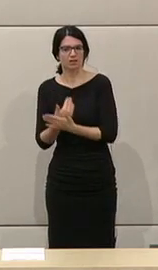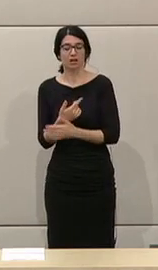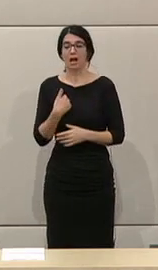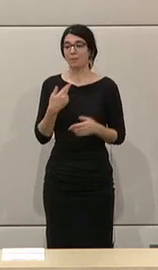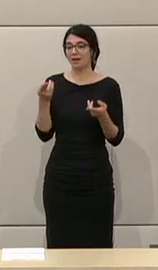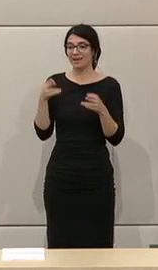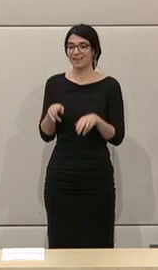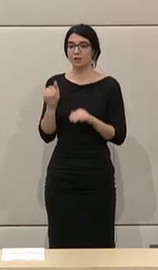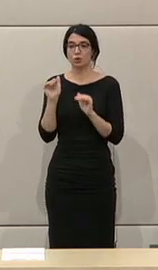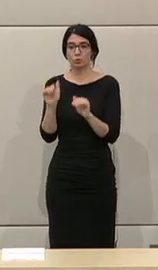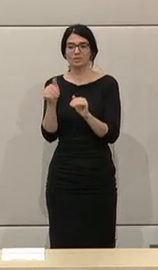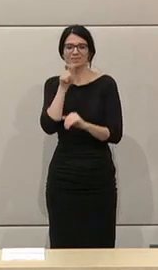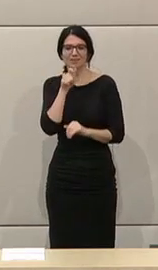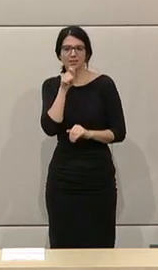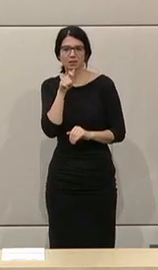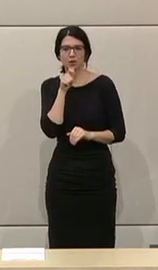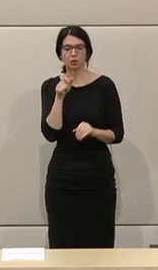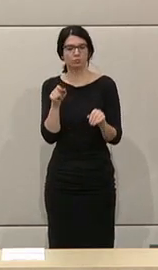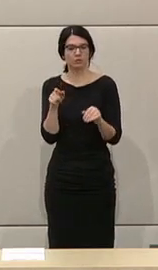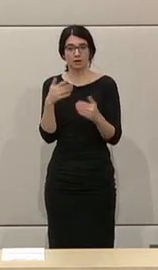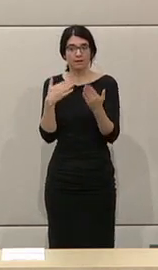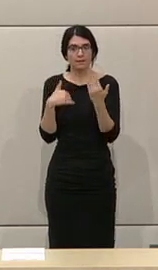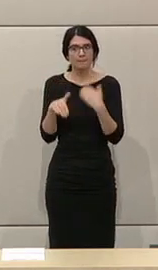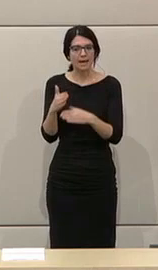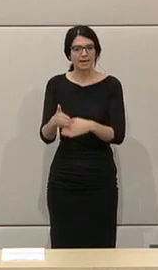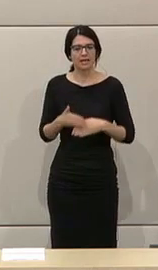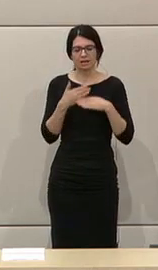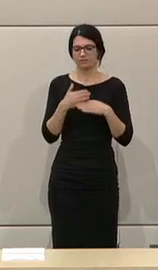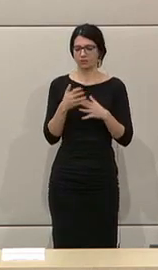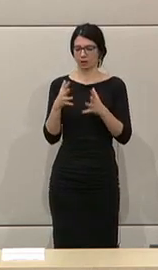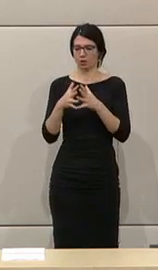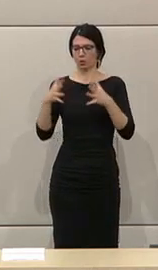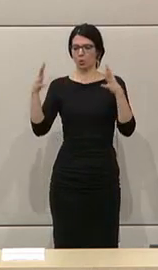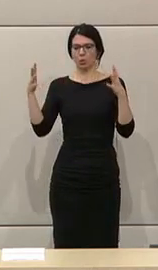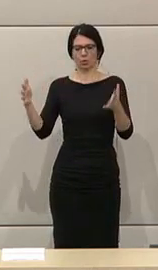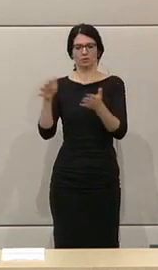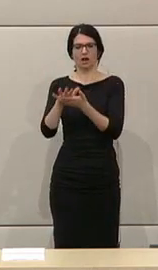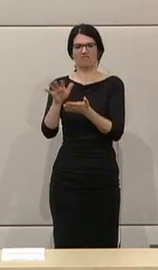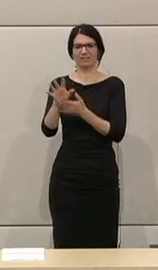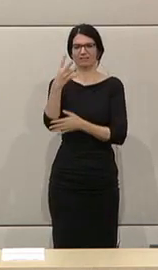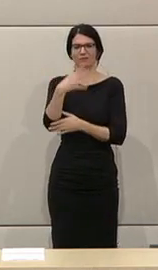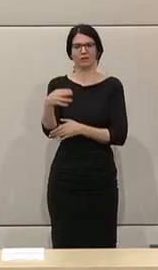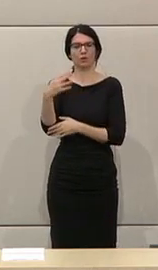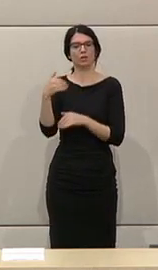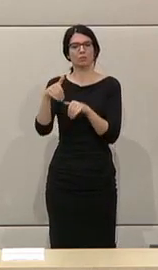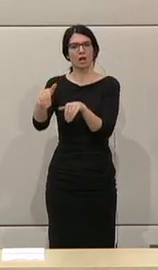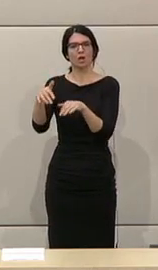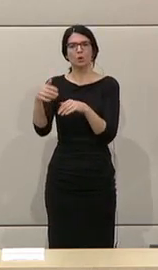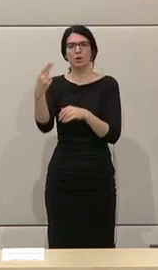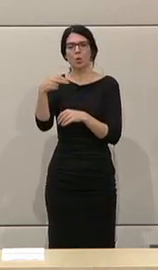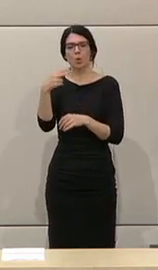Rechtsschutzversicherung für jeden Arbeitnehmer. Das bringt sicherlich mehr, als dass man einen derartig großen Aufwand betreibt, 400 Millionen Euro im Jahr,